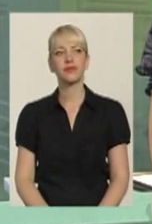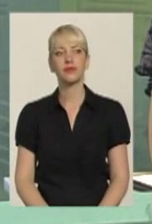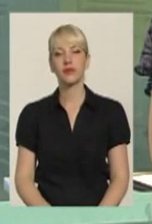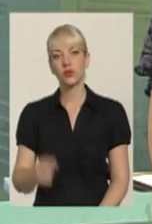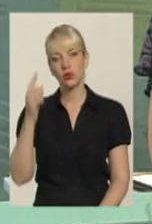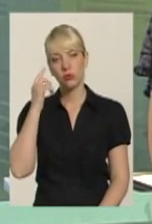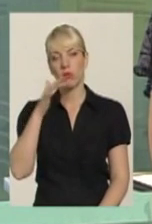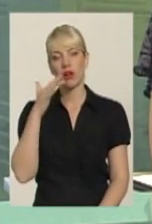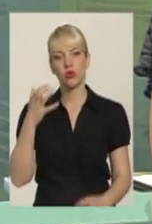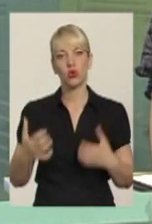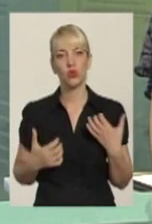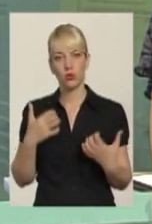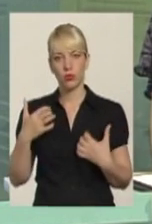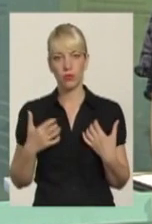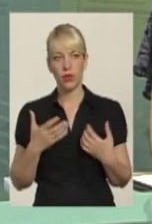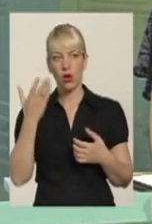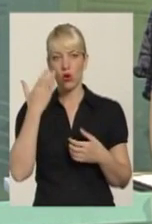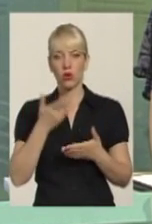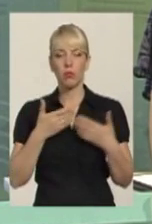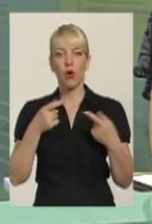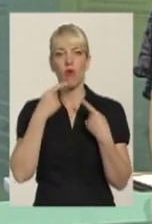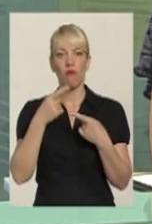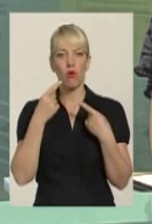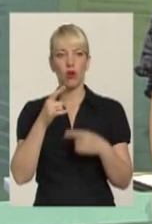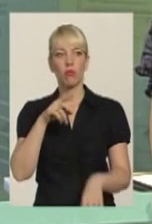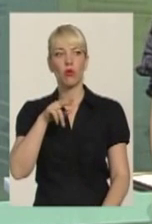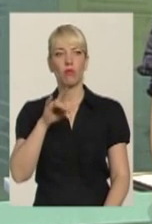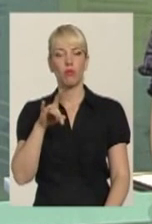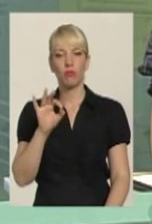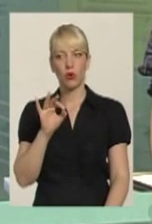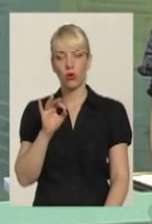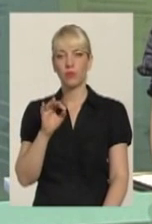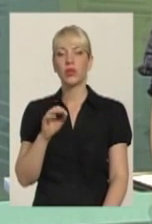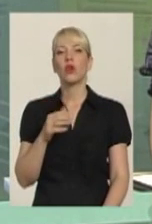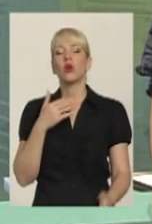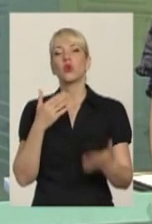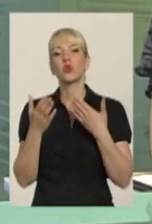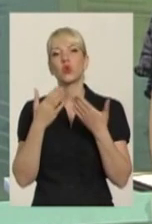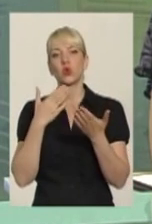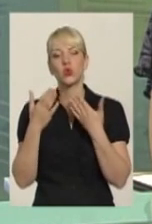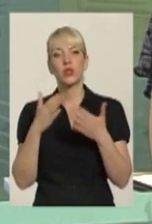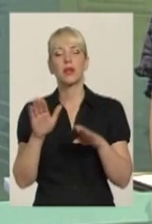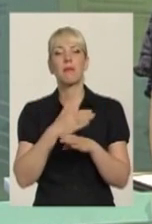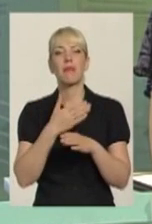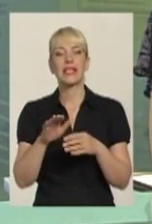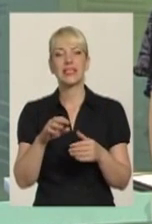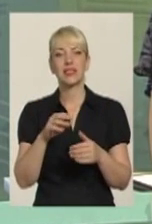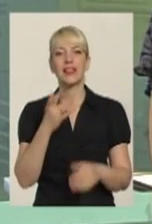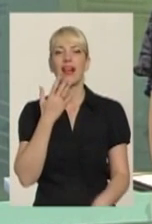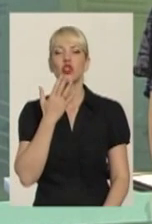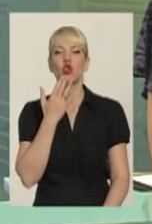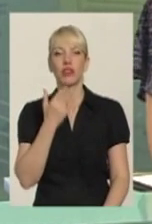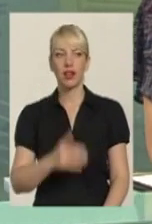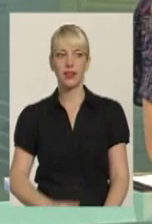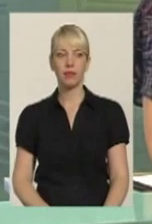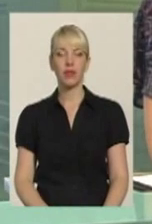турбує, коли ми говоримо про саме стосунки міжнаціональні. На вашу думку, де